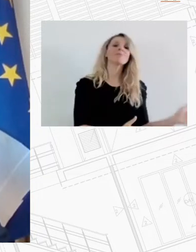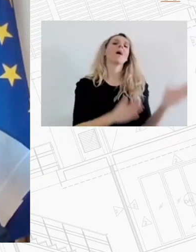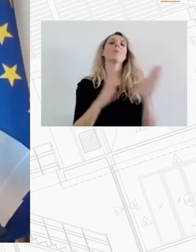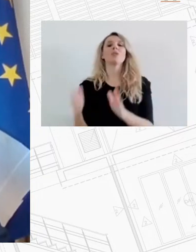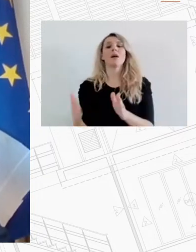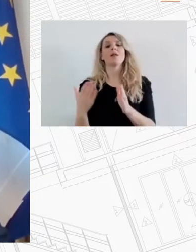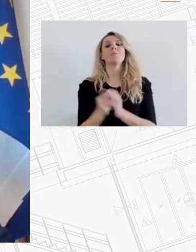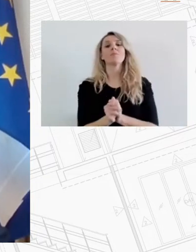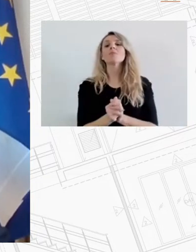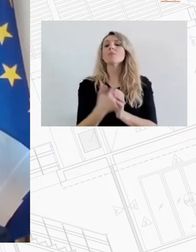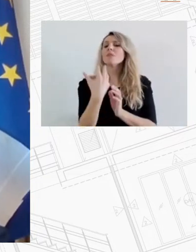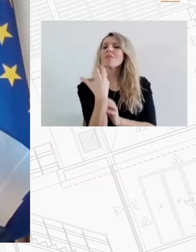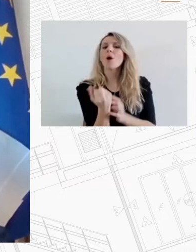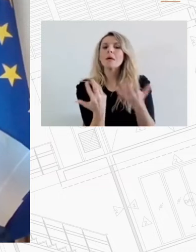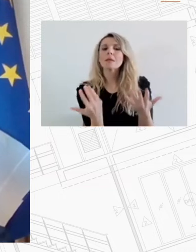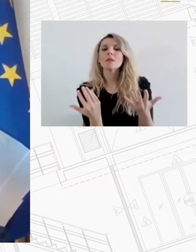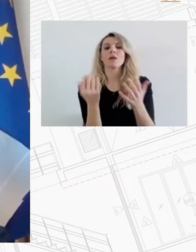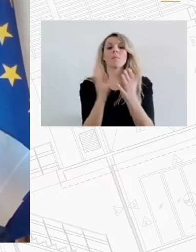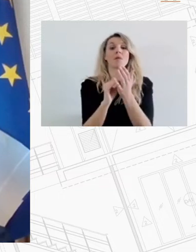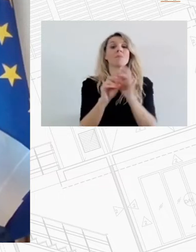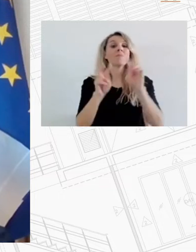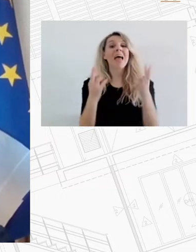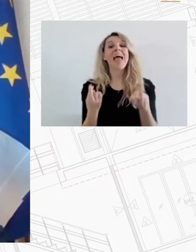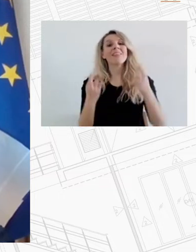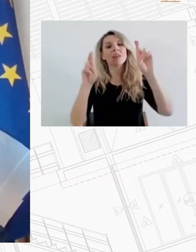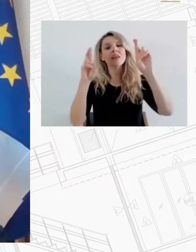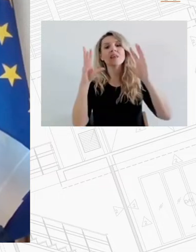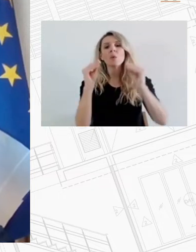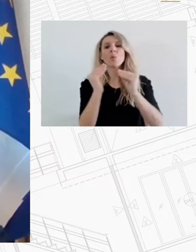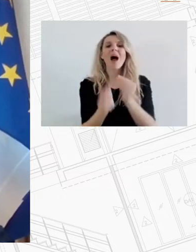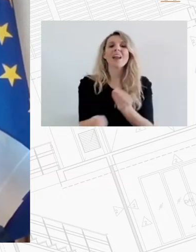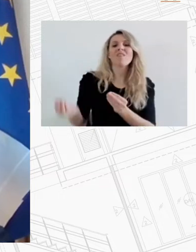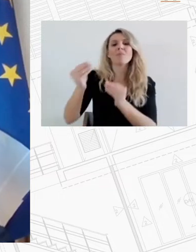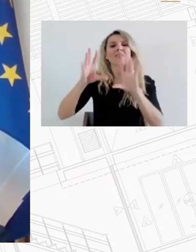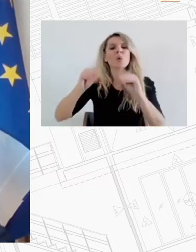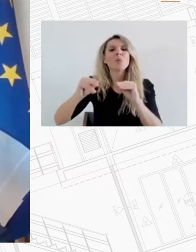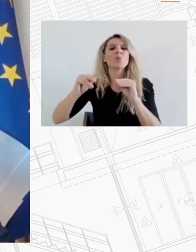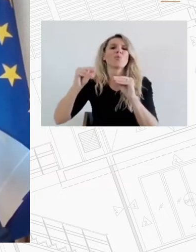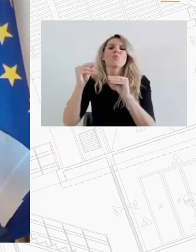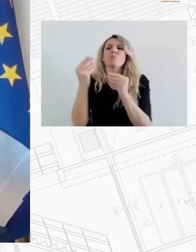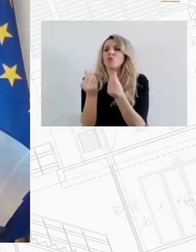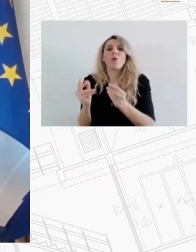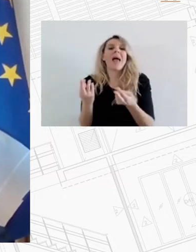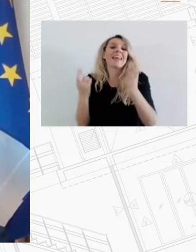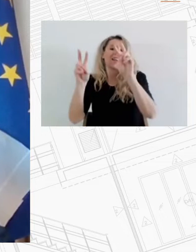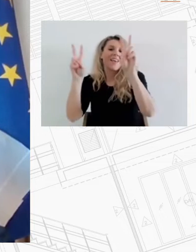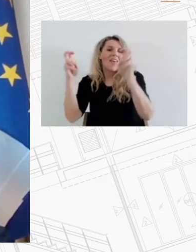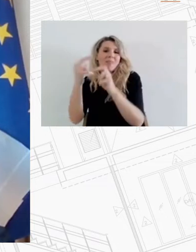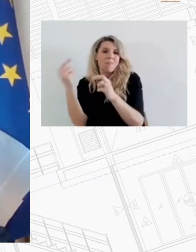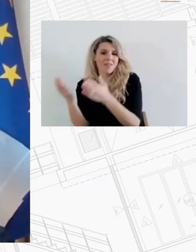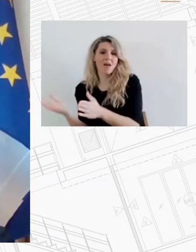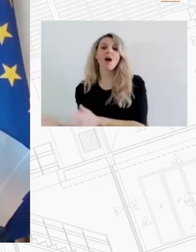στοχεύσεις όπως είναι η ενεργειακή αναβάθμιση του κτηριακού αποθέματος όπως είναι η όθηση στον κλάδο